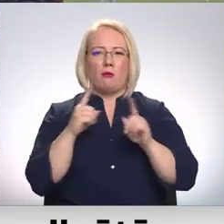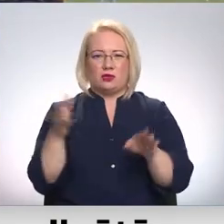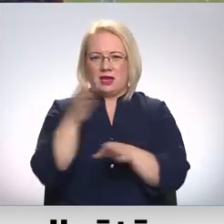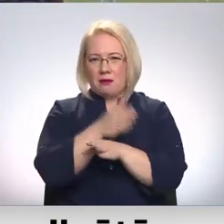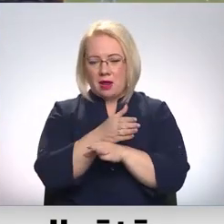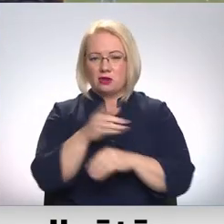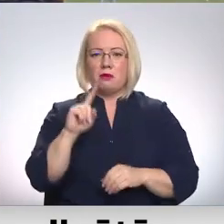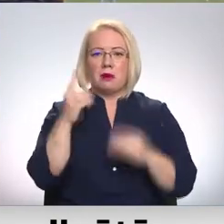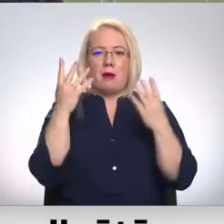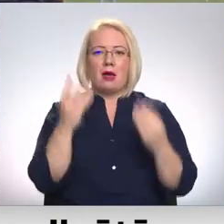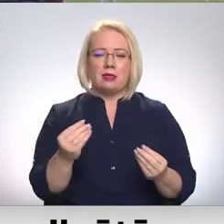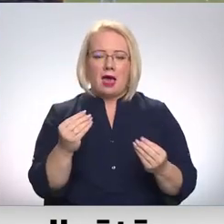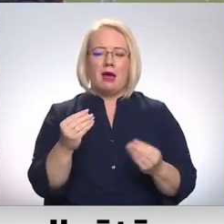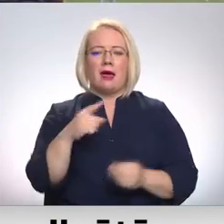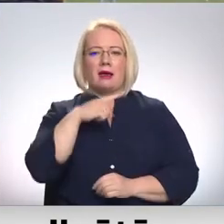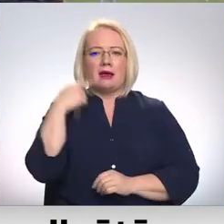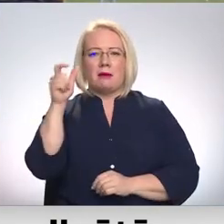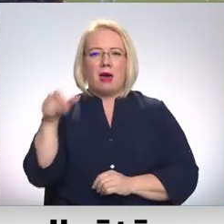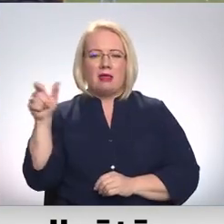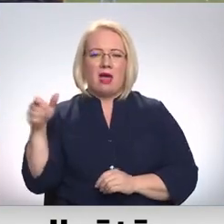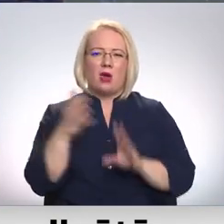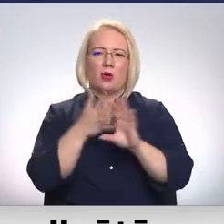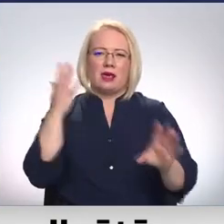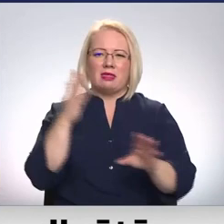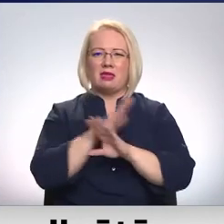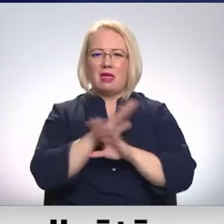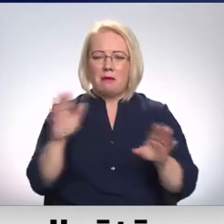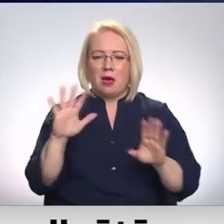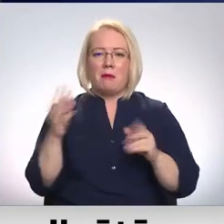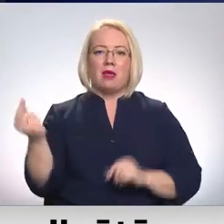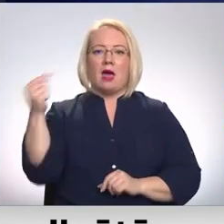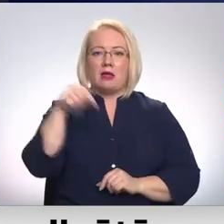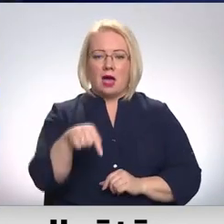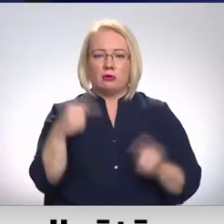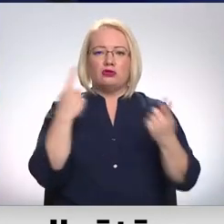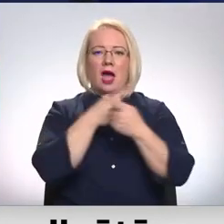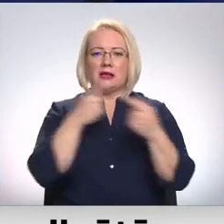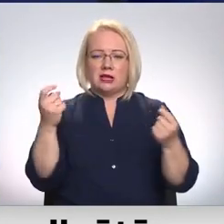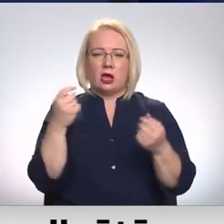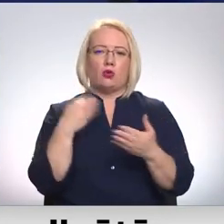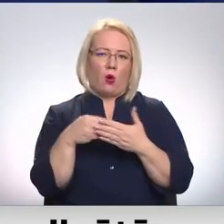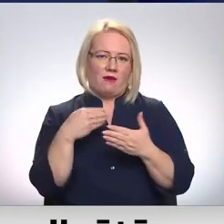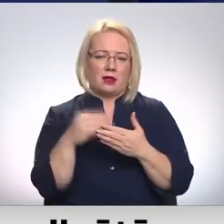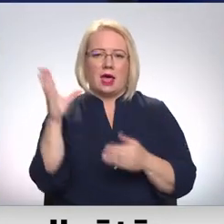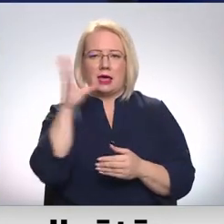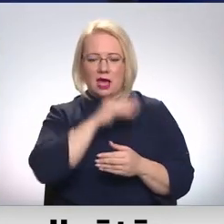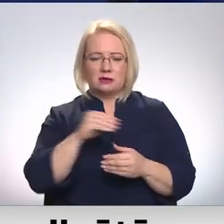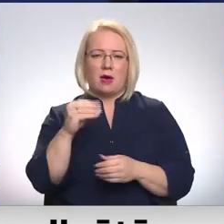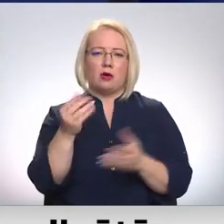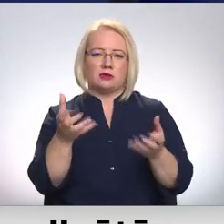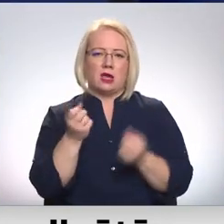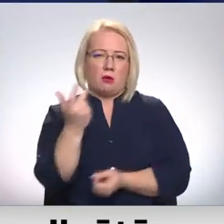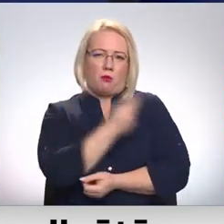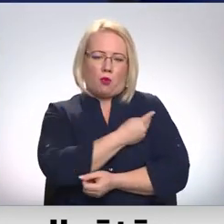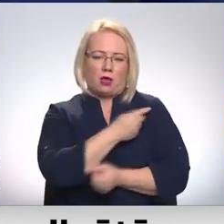Pirmajā dienā gara vakcinēties gribētāju rinda gan neveidojās, taču atnākuši atzinīgi novērtēja iespēju tikt pie potes